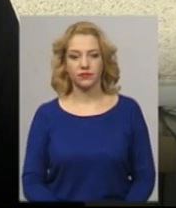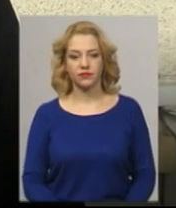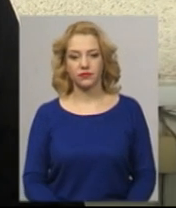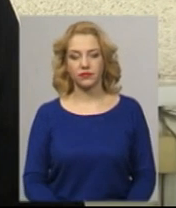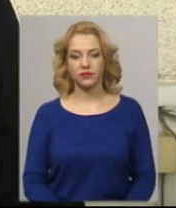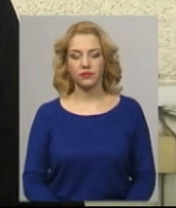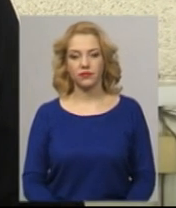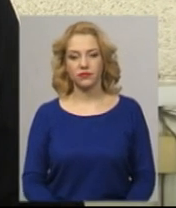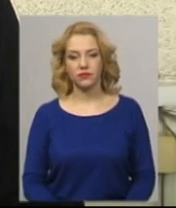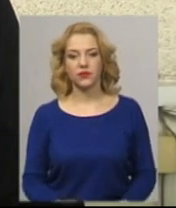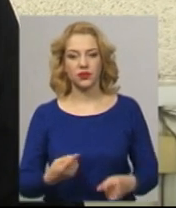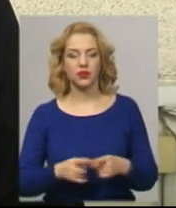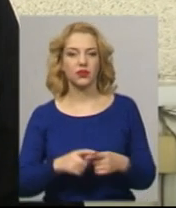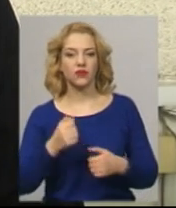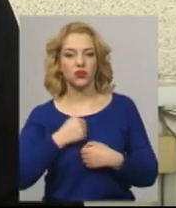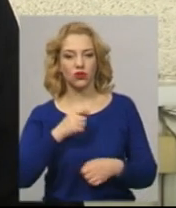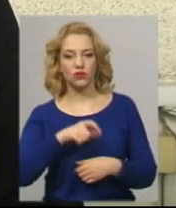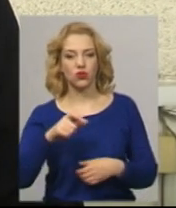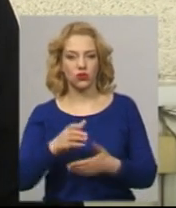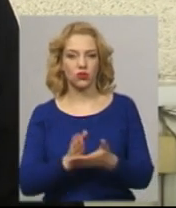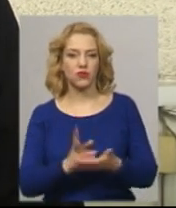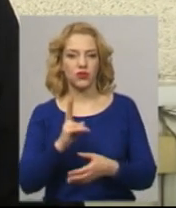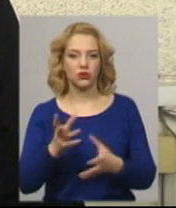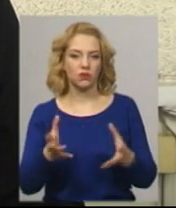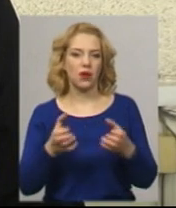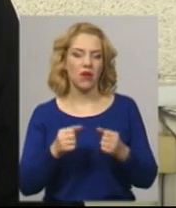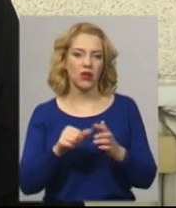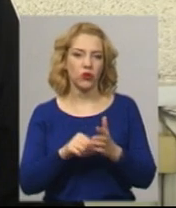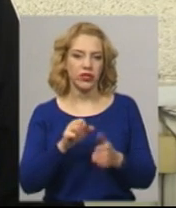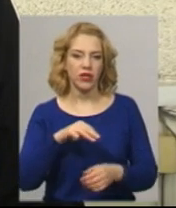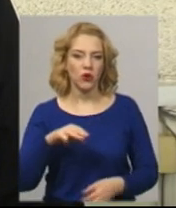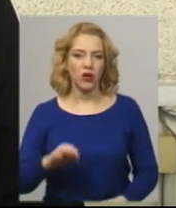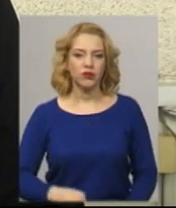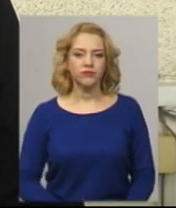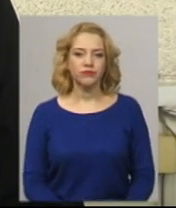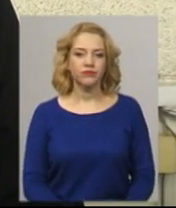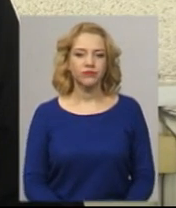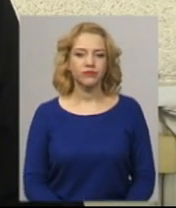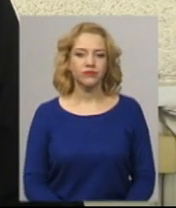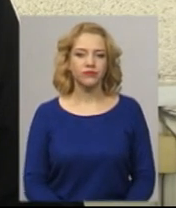військовослужбовці, які приймали участь в АТО і